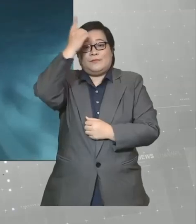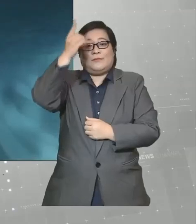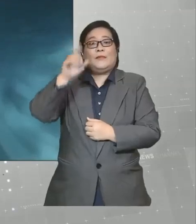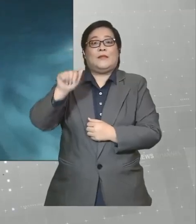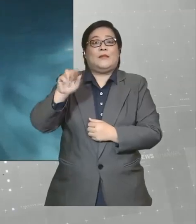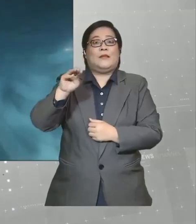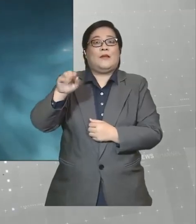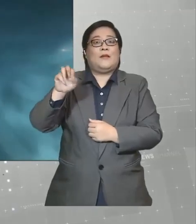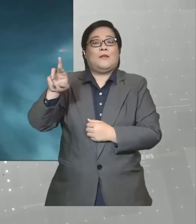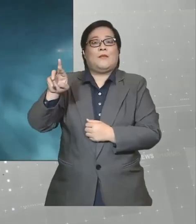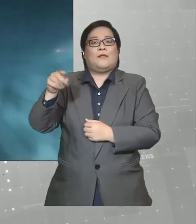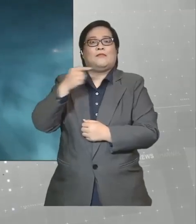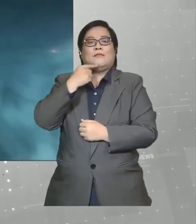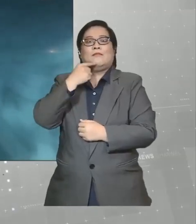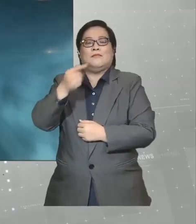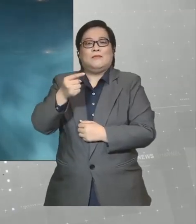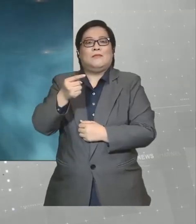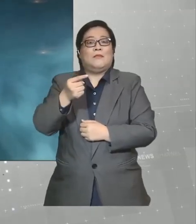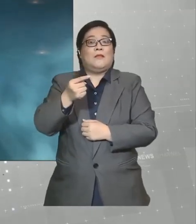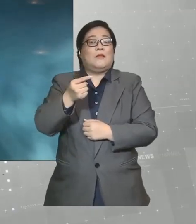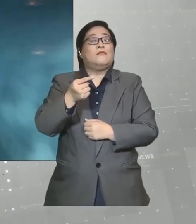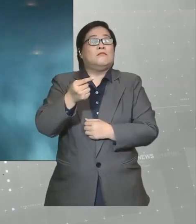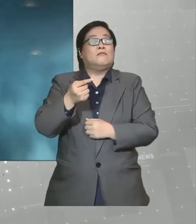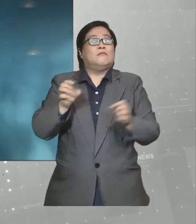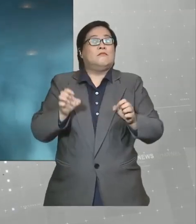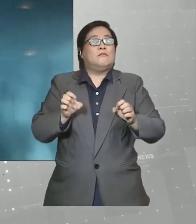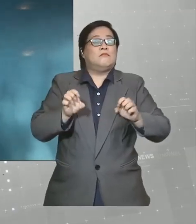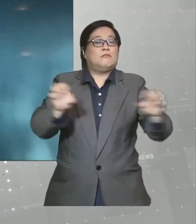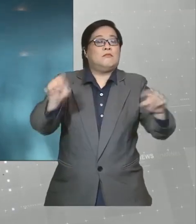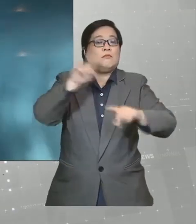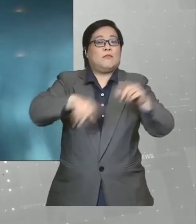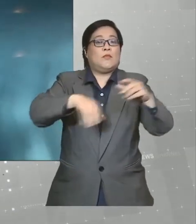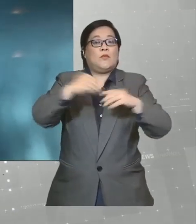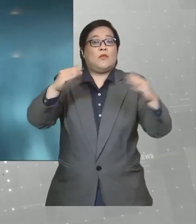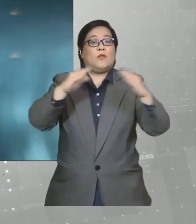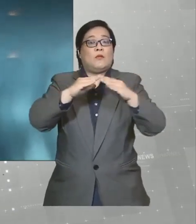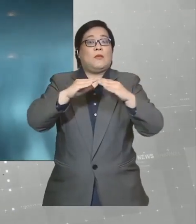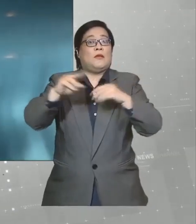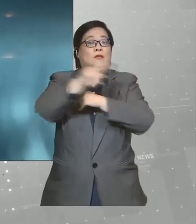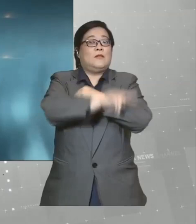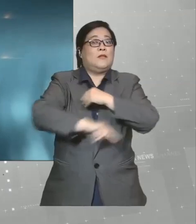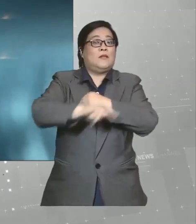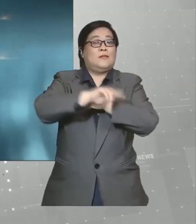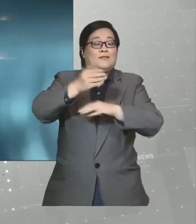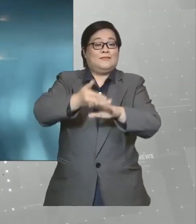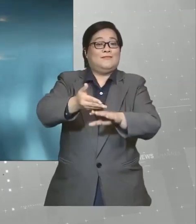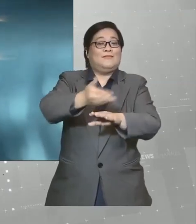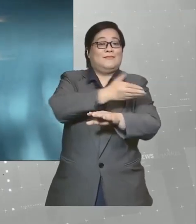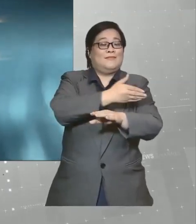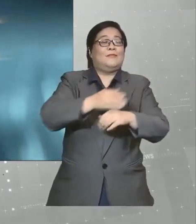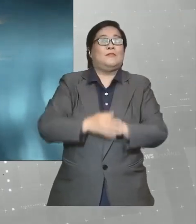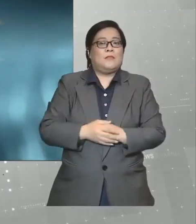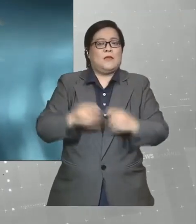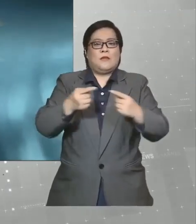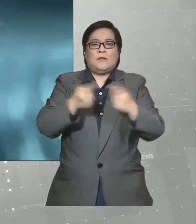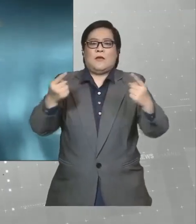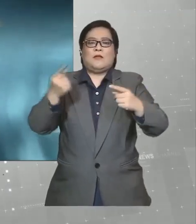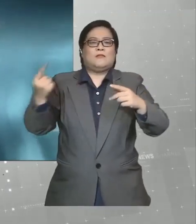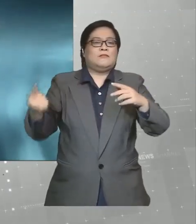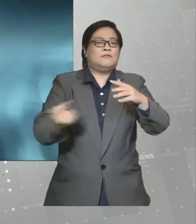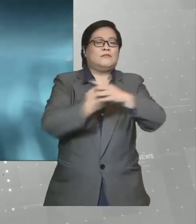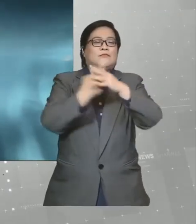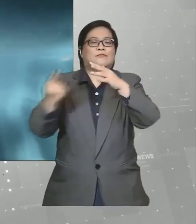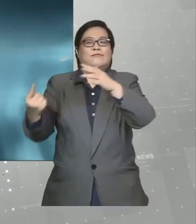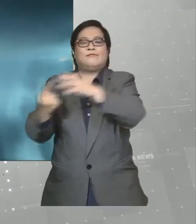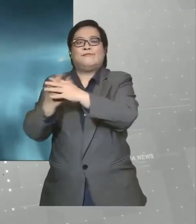PBB, Datuk Amar Awang Tengah Ali Hassan berkata, ketika darurat dikuatkuasakan di negeri Sarawak sebelum ini, pembangkang